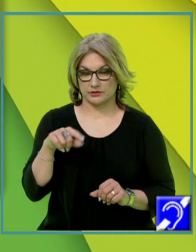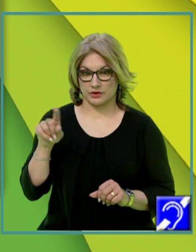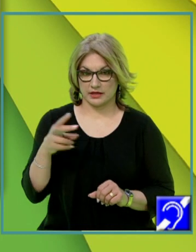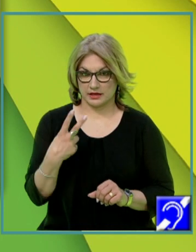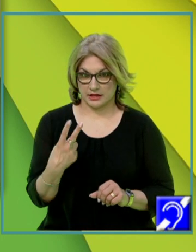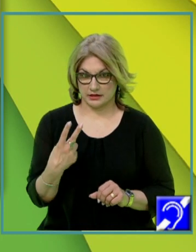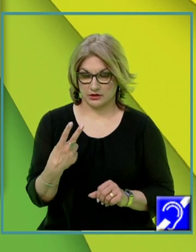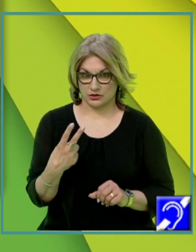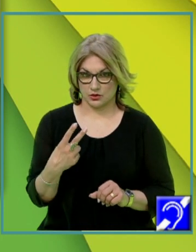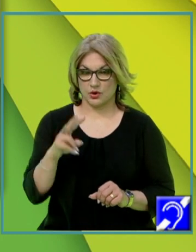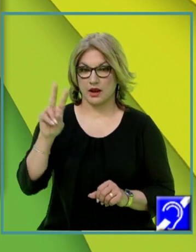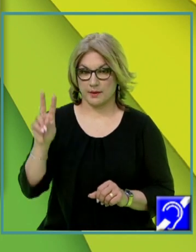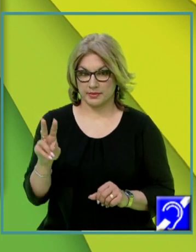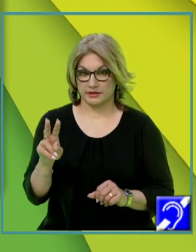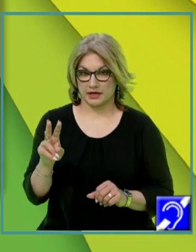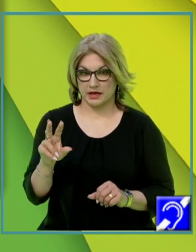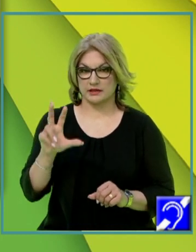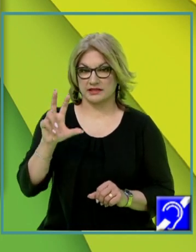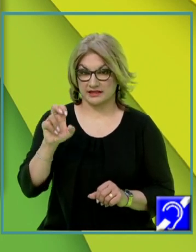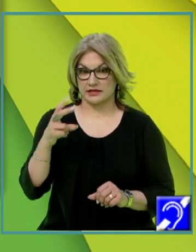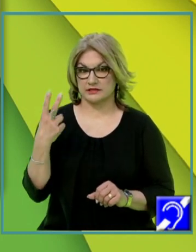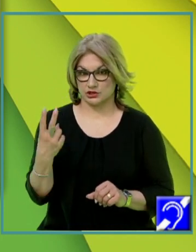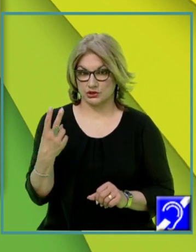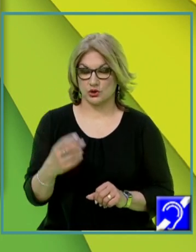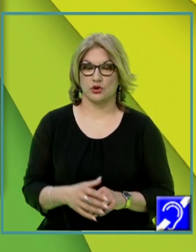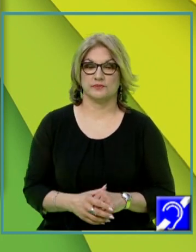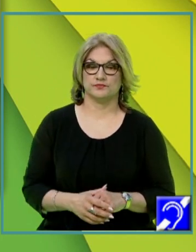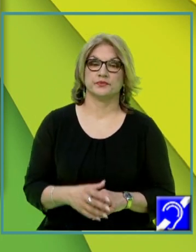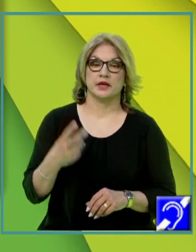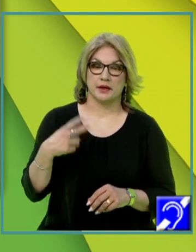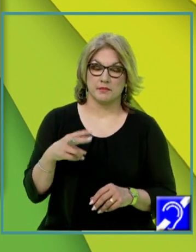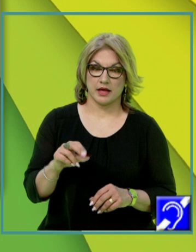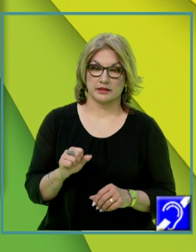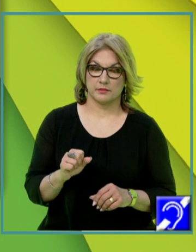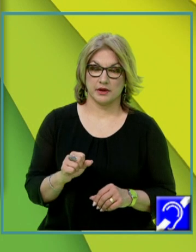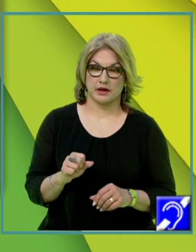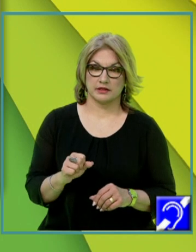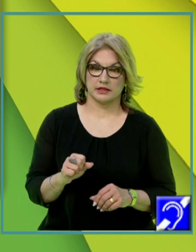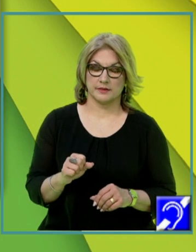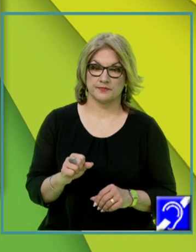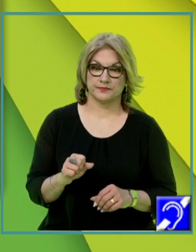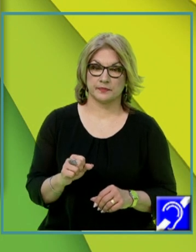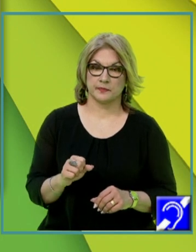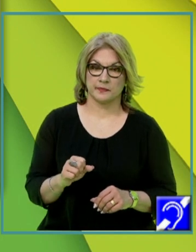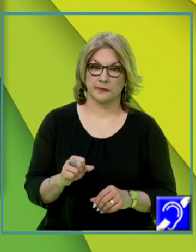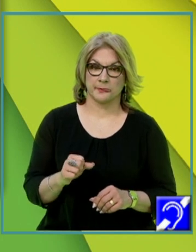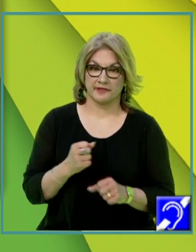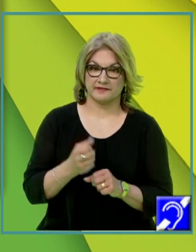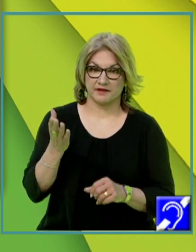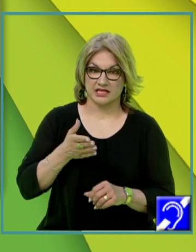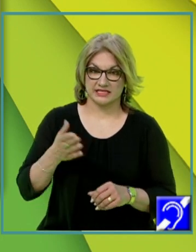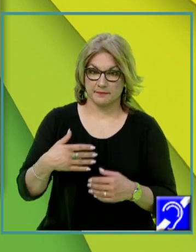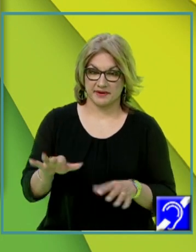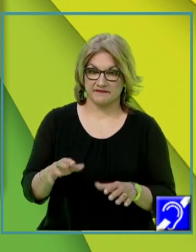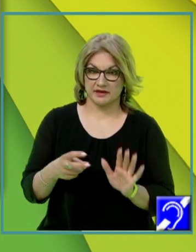2, la pătrat 32. Deci, este egal mai departe cu aici simplificăm prin